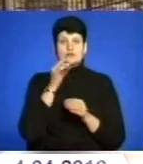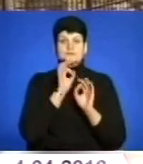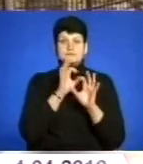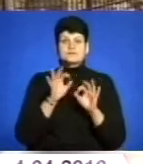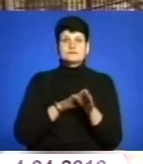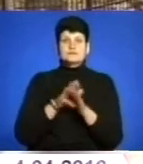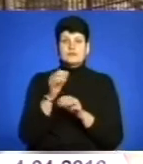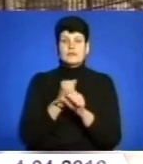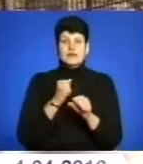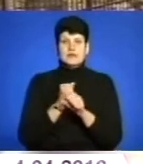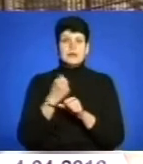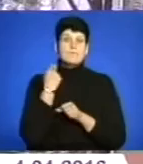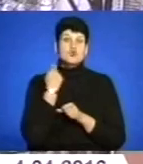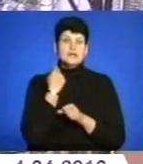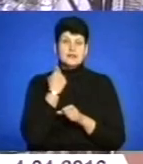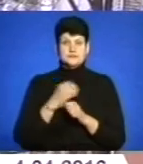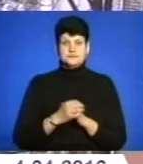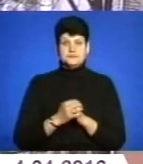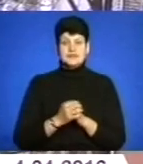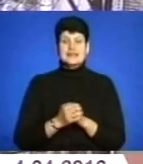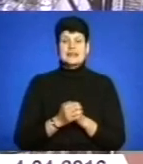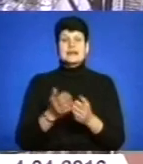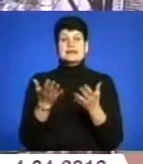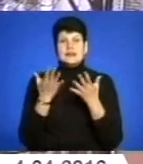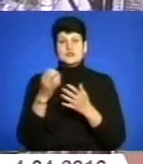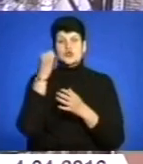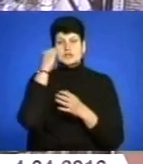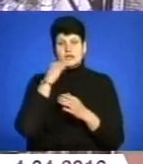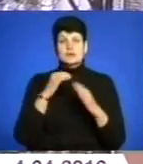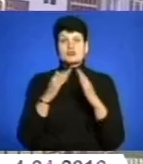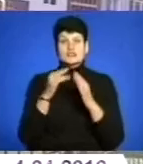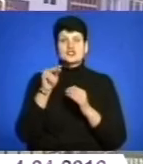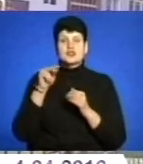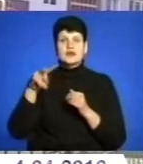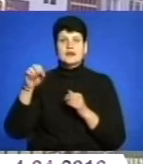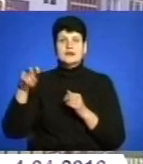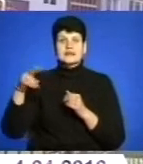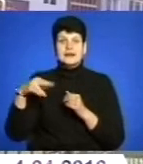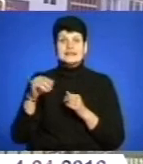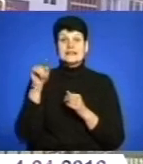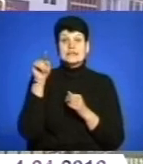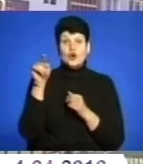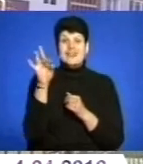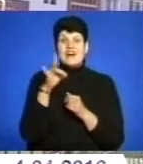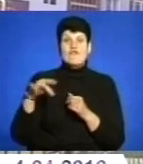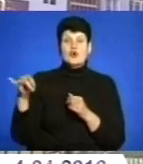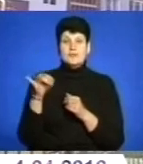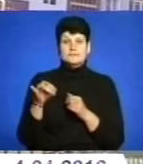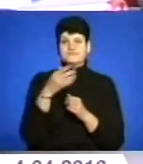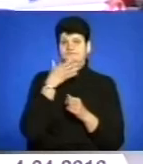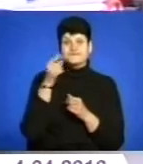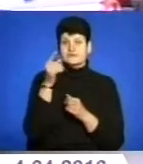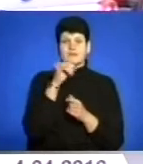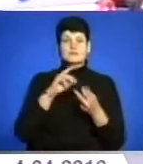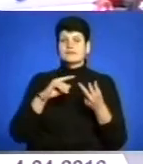виконані роботи та боржників. Звісно, старий і занедбаний будинок Нечалдаєва на такого от європейського красення не